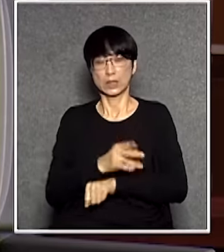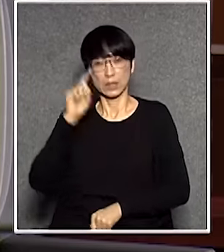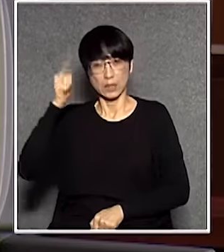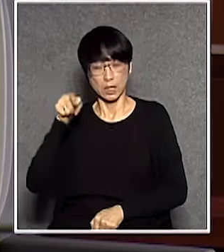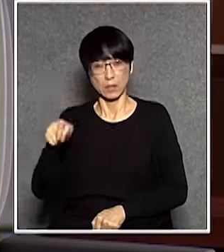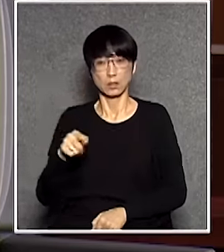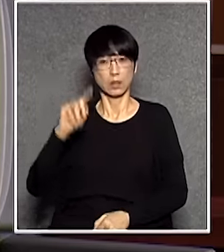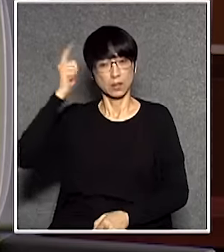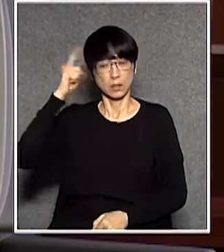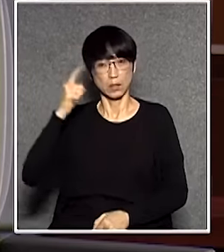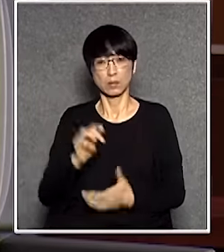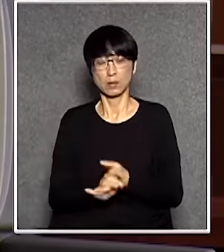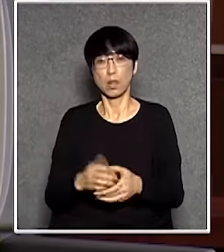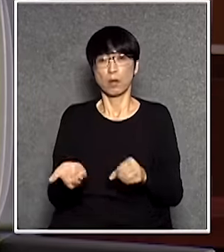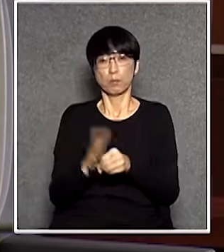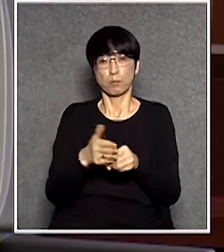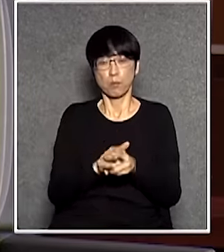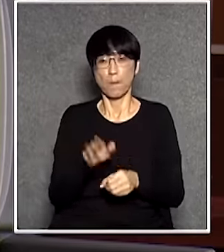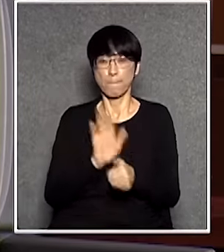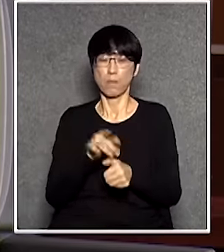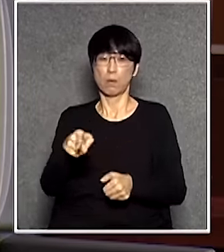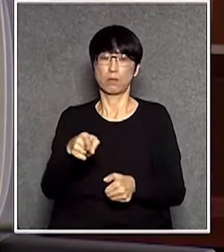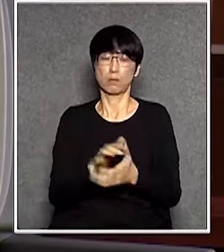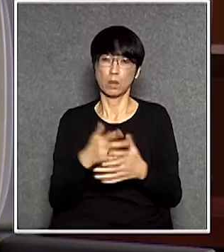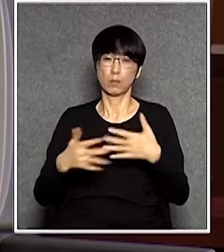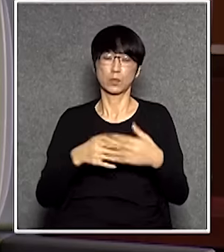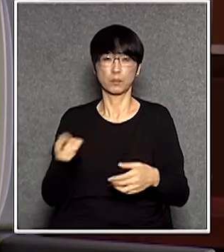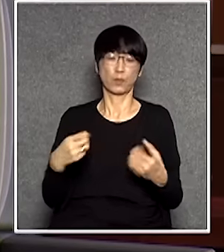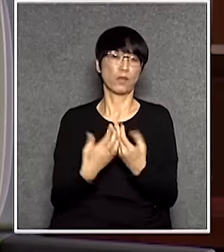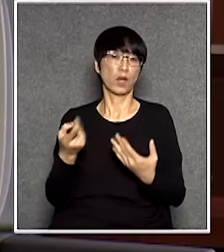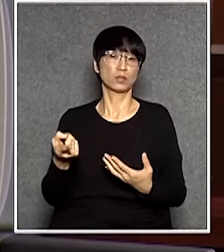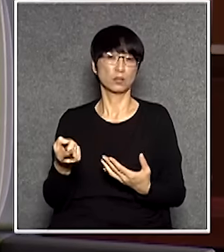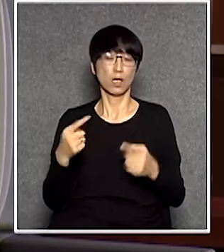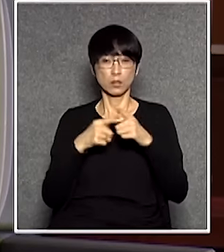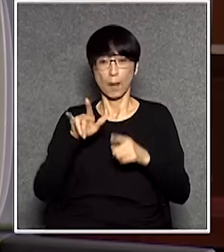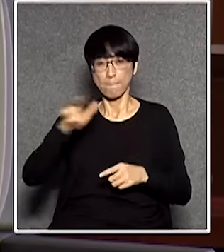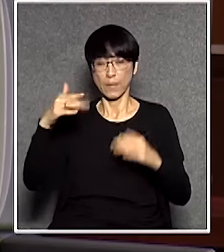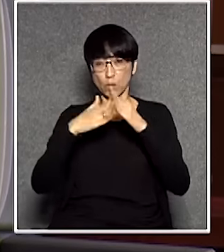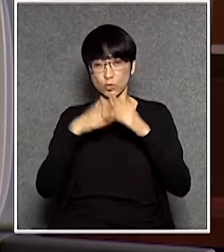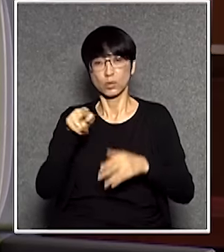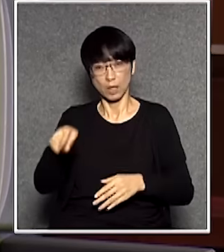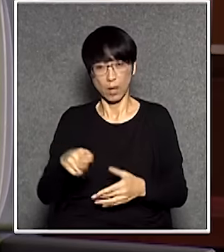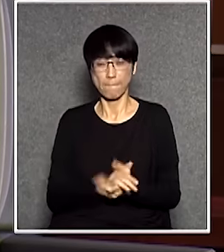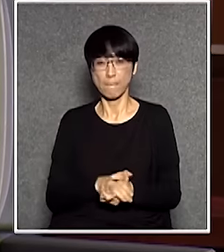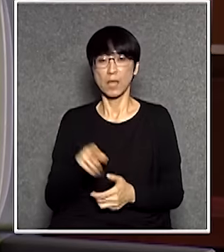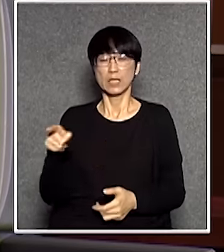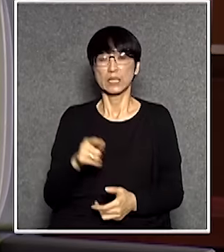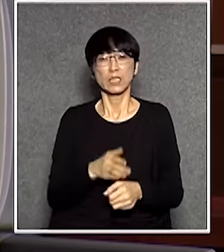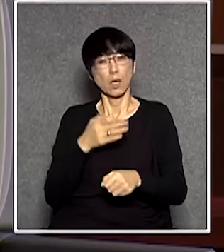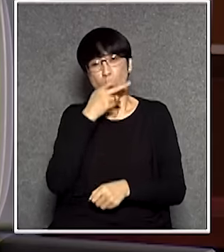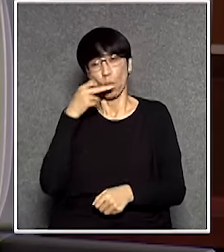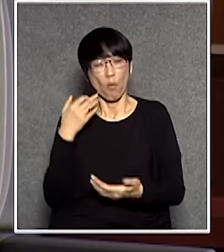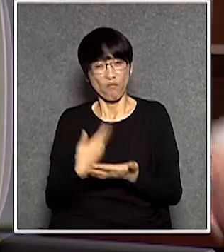每一天都要多些錢都是這樣的事都會發生的就是民航處主席這些荒謬的現象